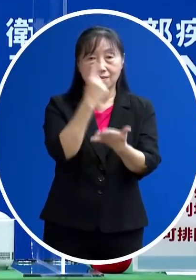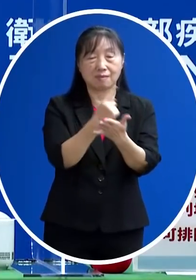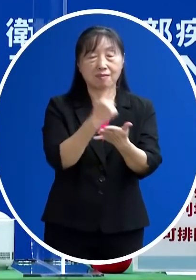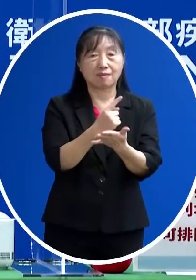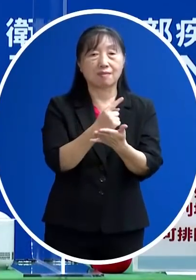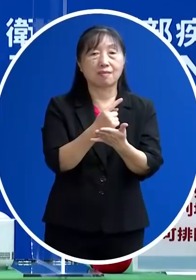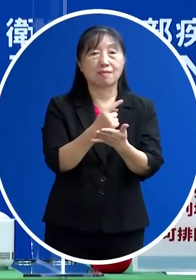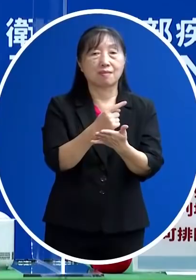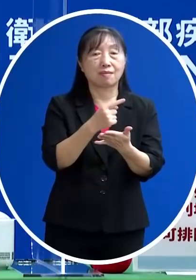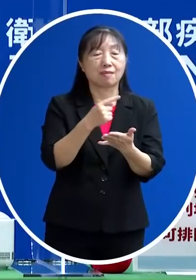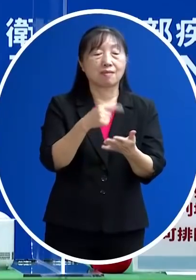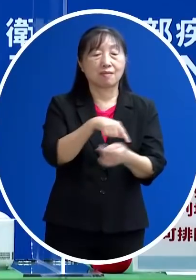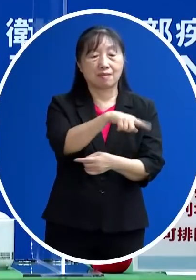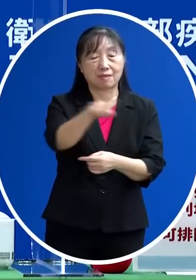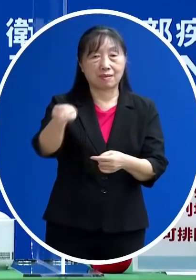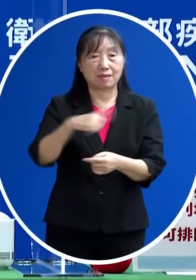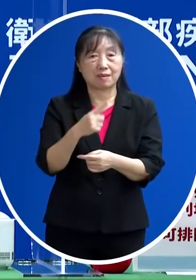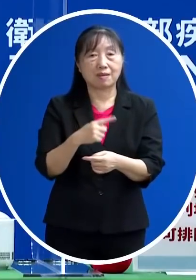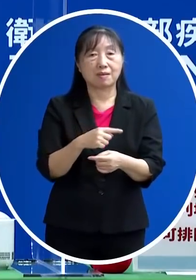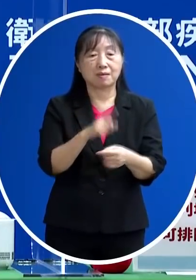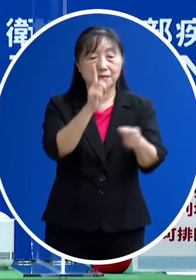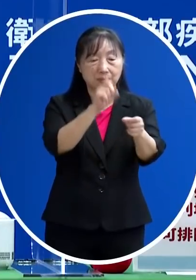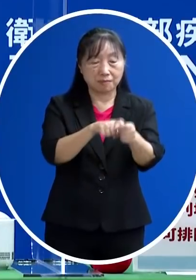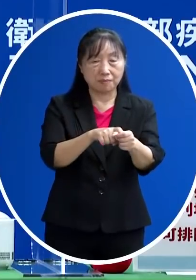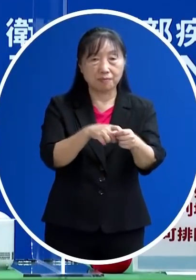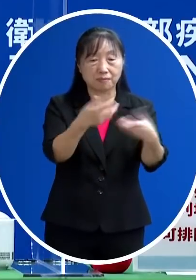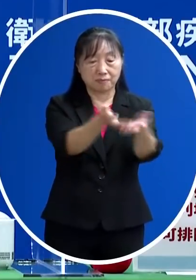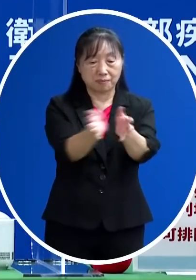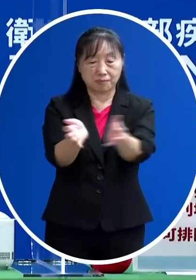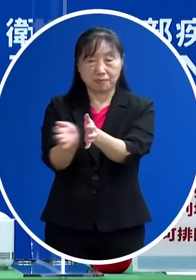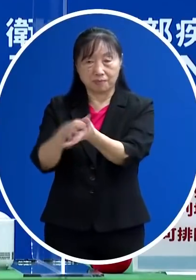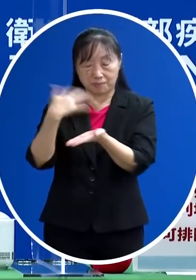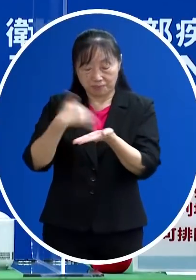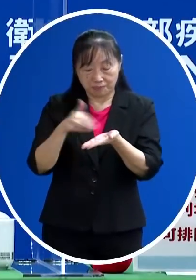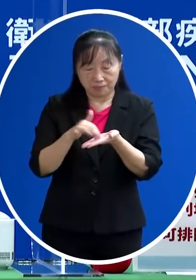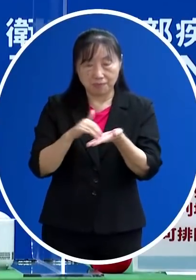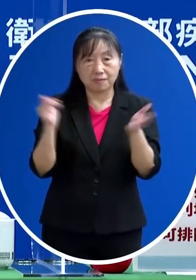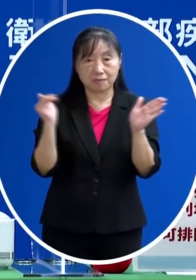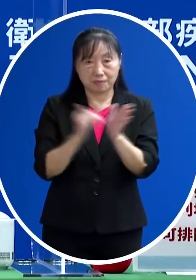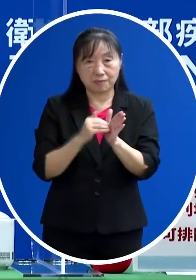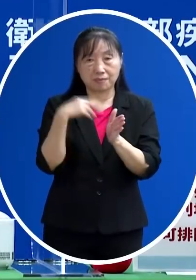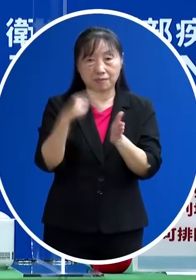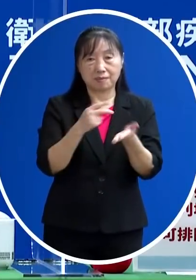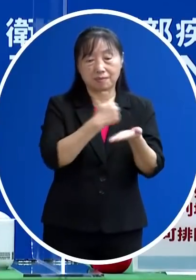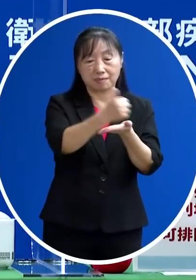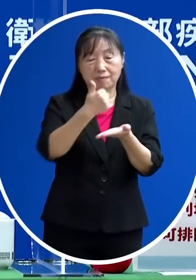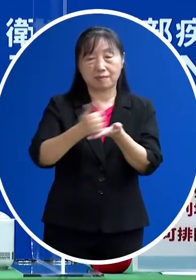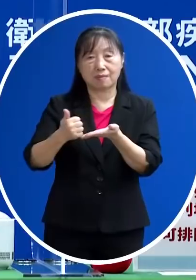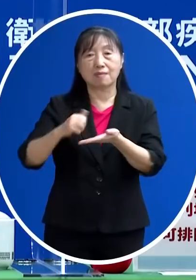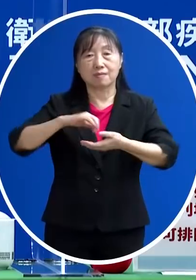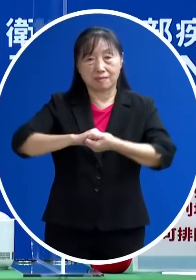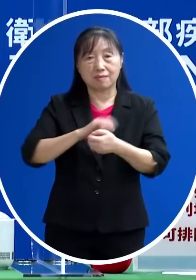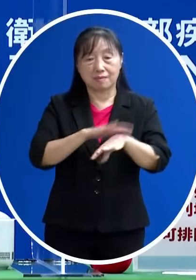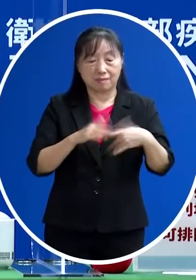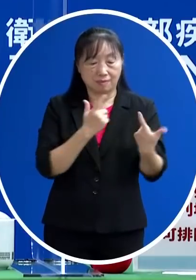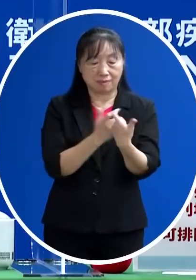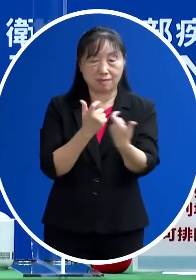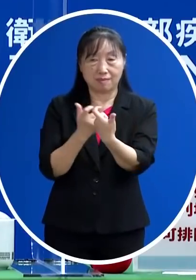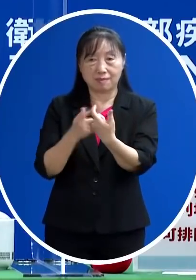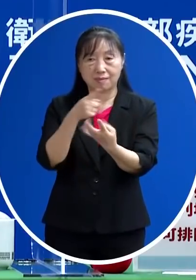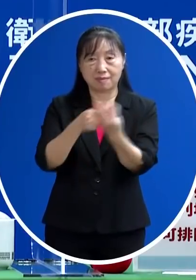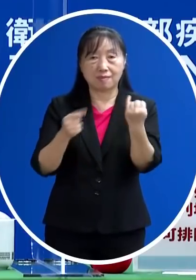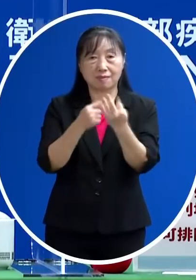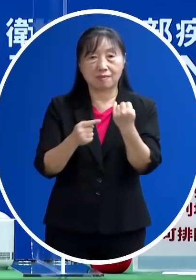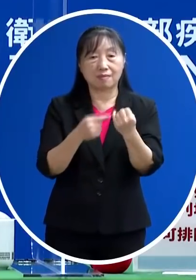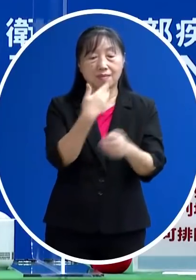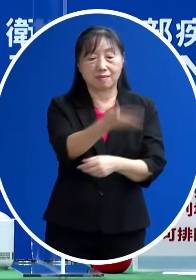期 每一次按照目標族群去做過計算 那我們一定是達到這個目標族群要施打的量